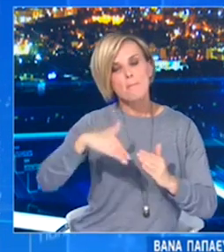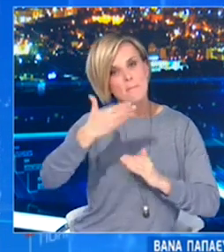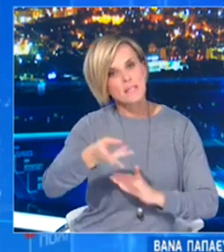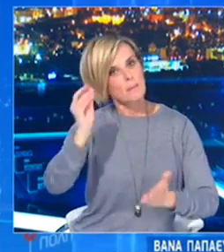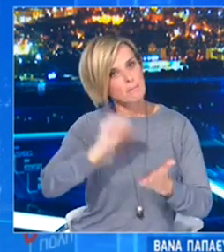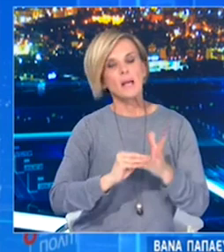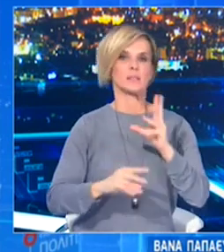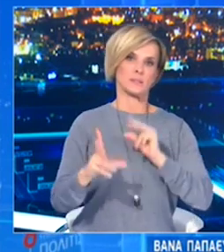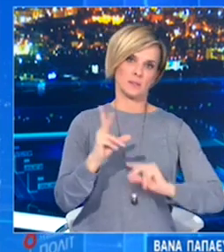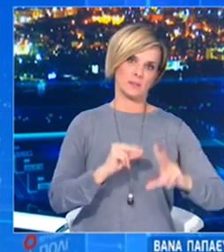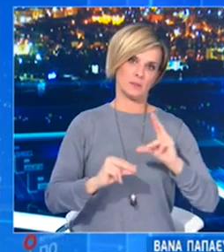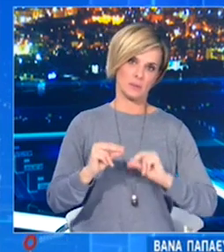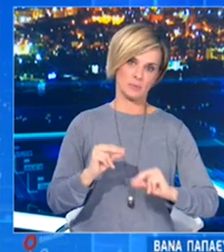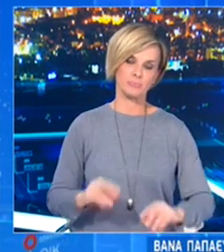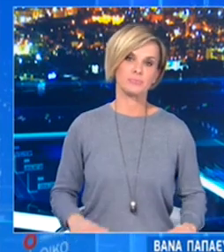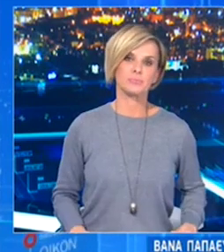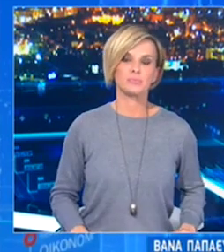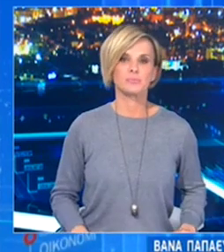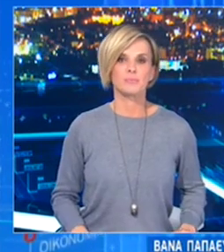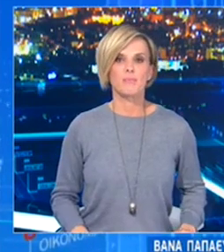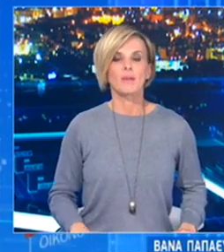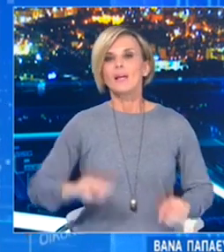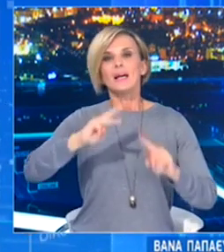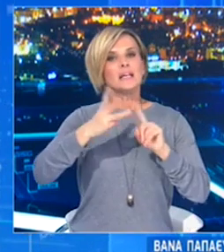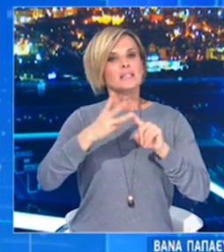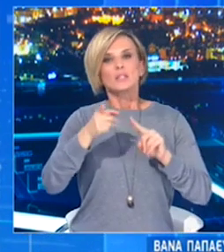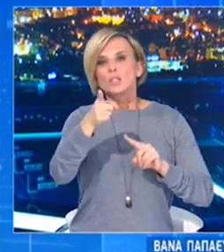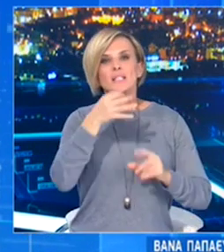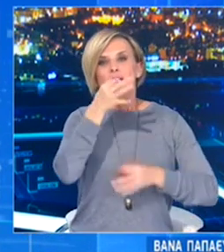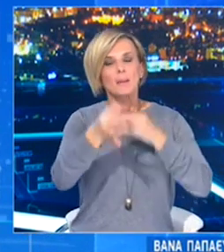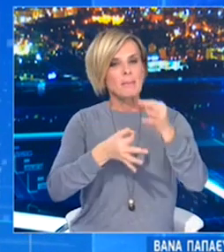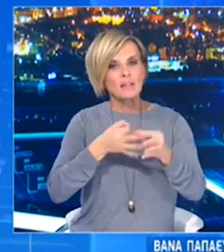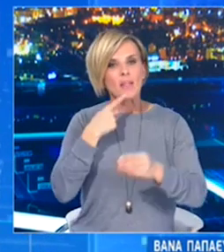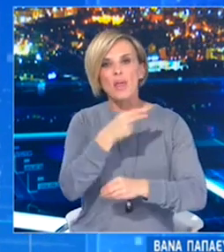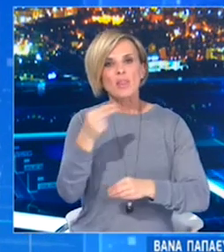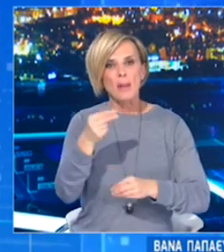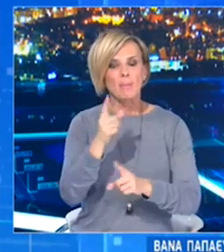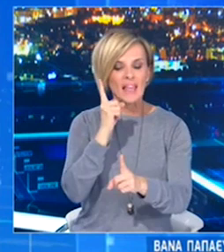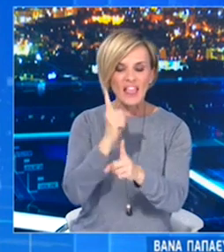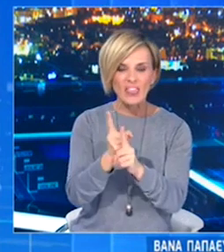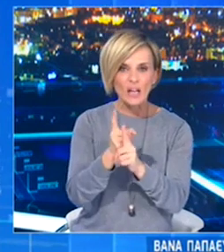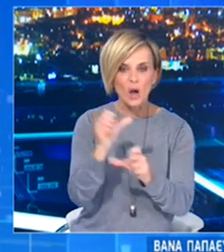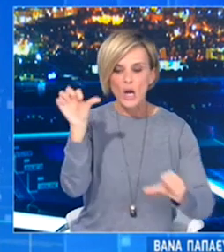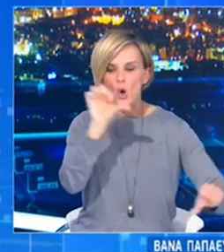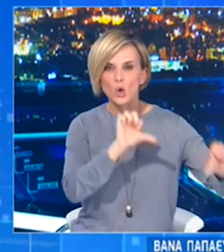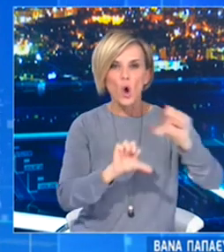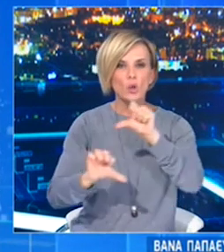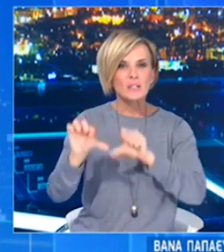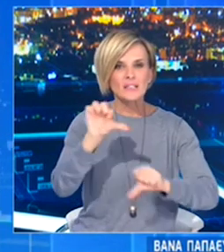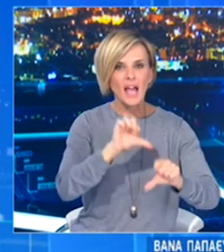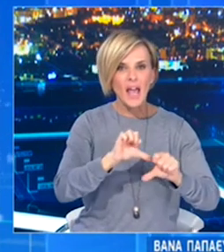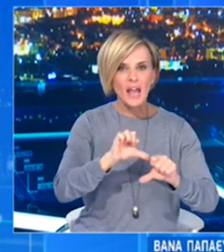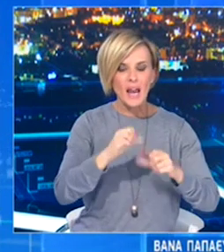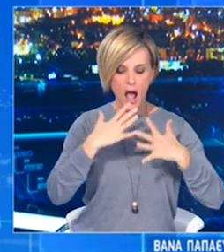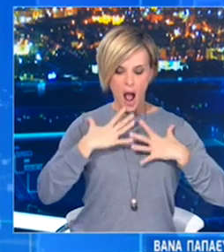Αναφορικά τώρα με το κοκτέιλ των αντισωμάτων, έχει κατατεθεί έτοιμα για κλινική